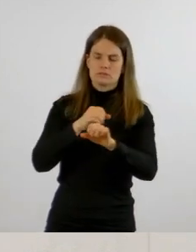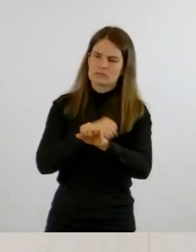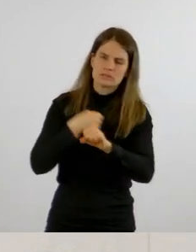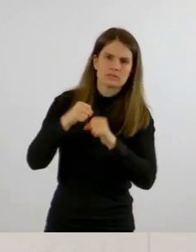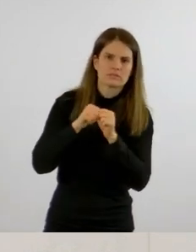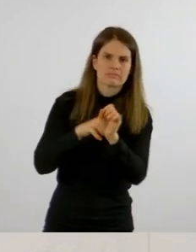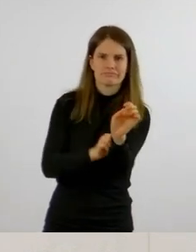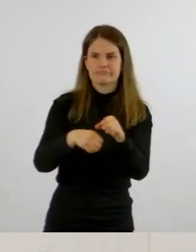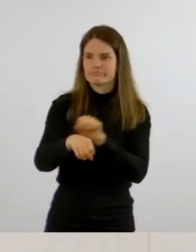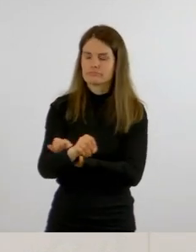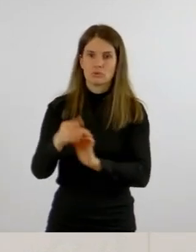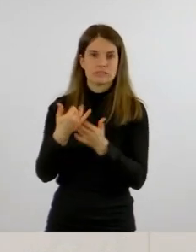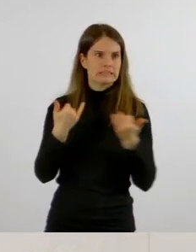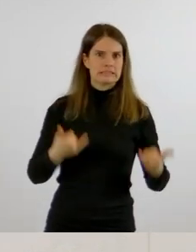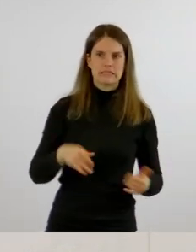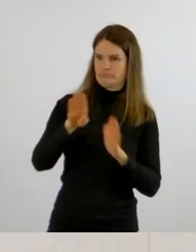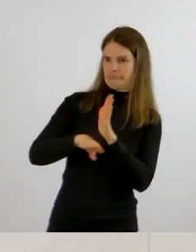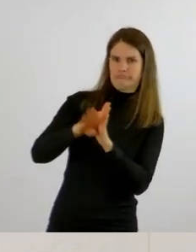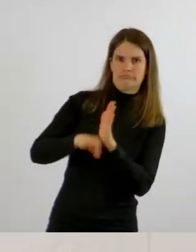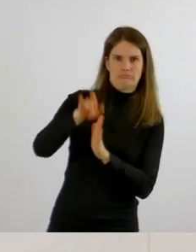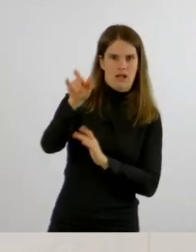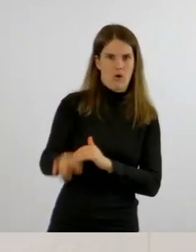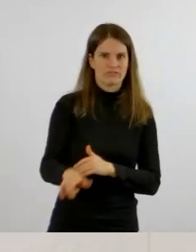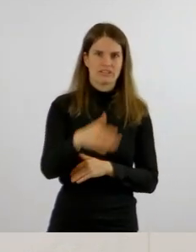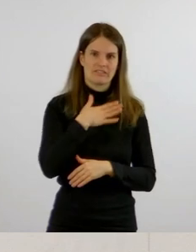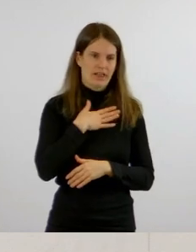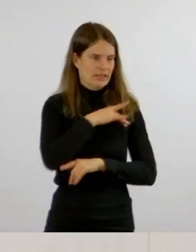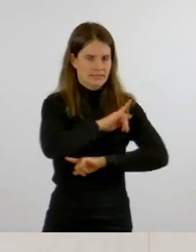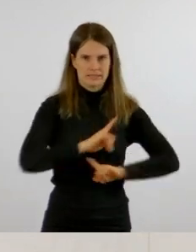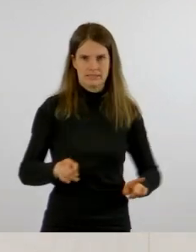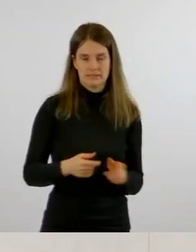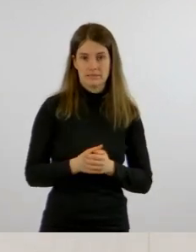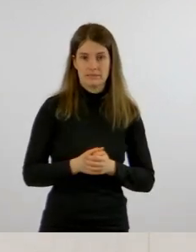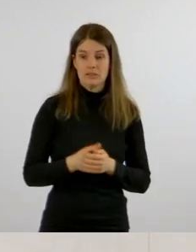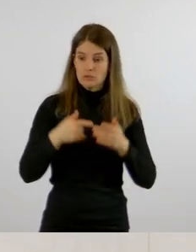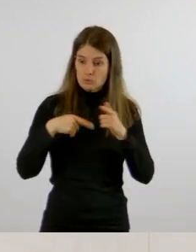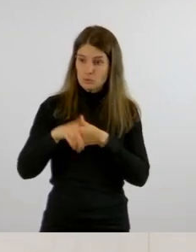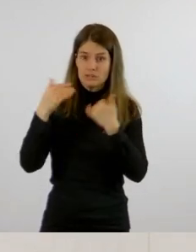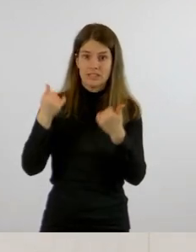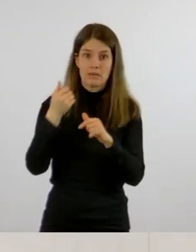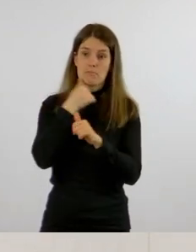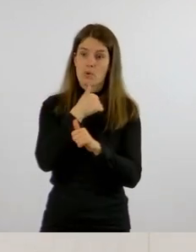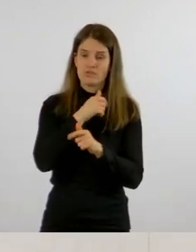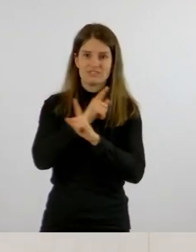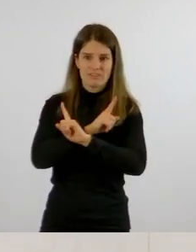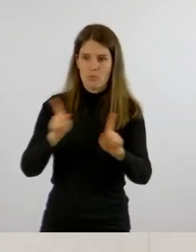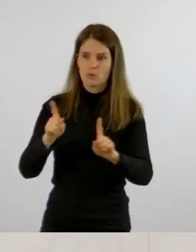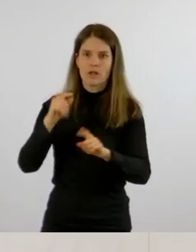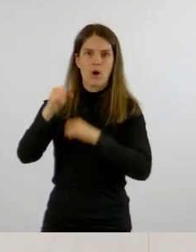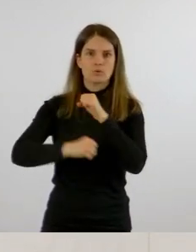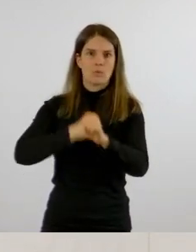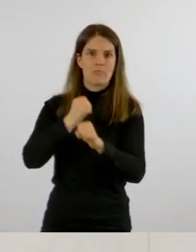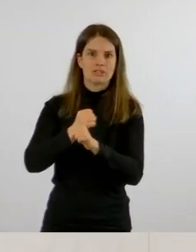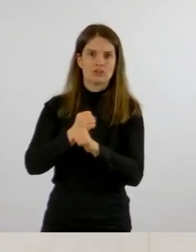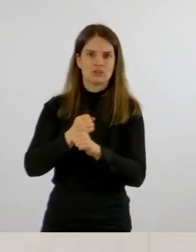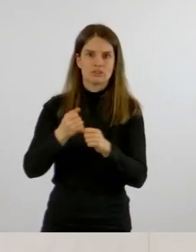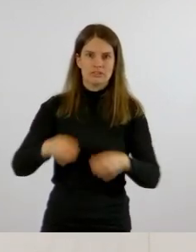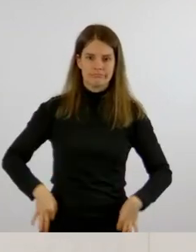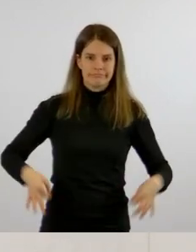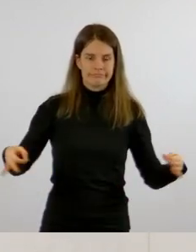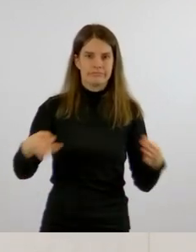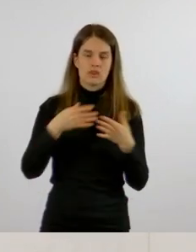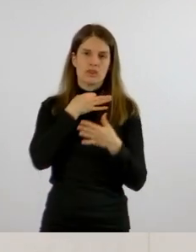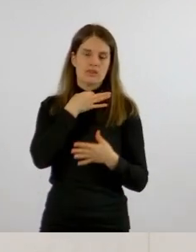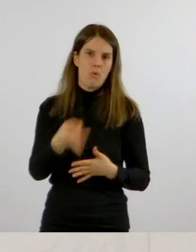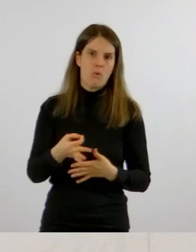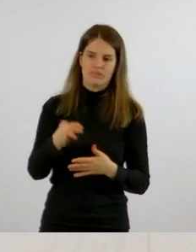und durch ein Berufsverbot in existenzielle Not zu drängen. Das schreibt Herr Koch.